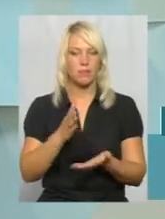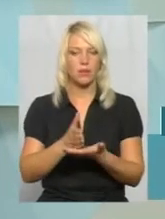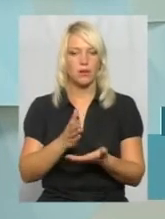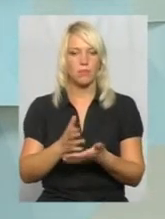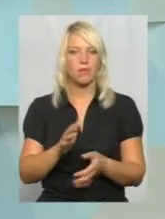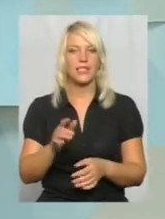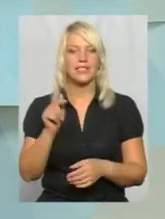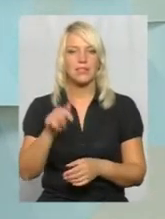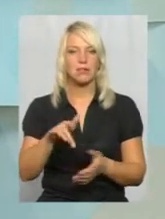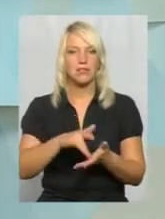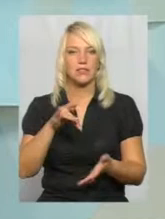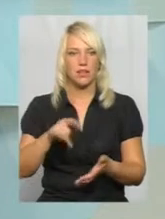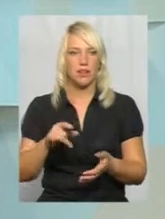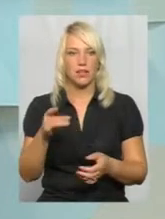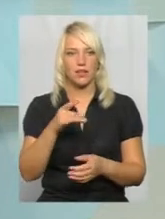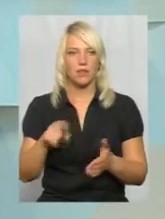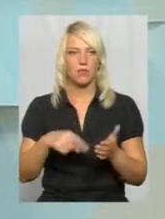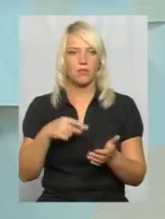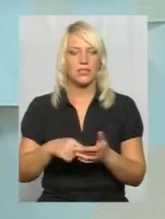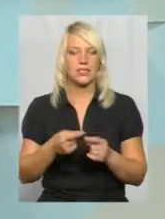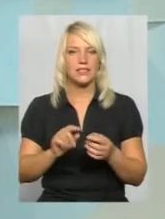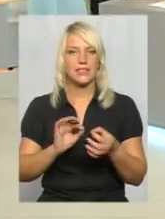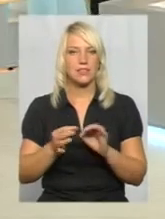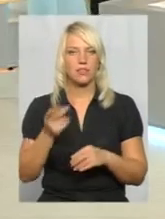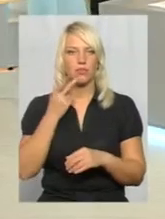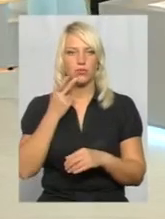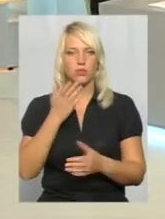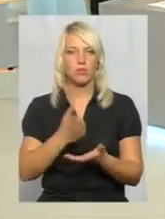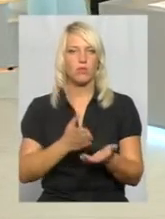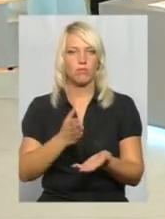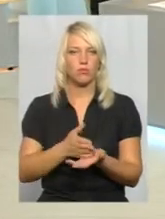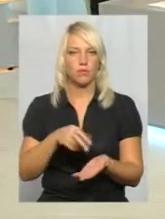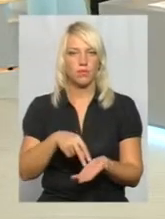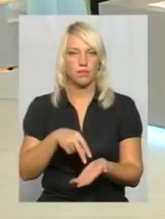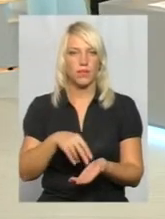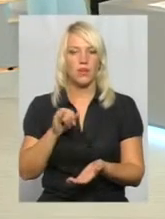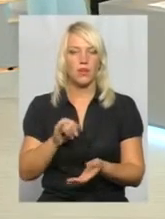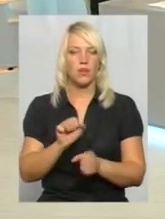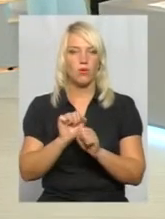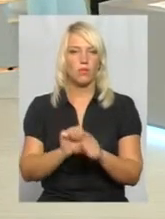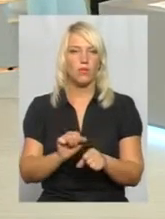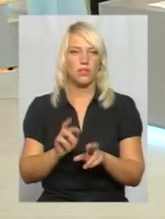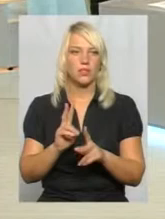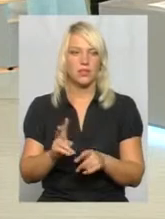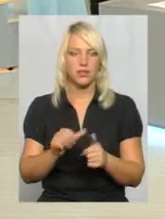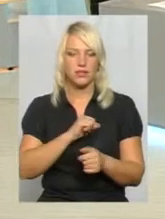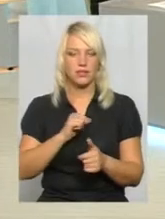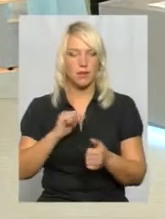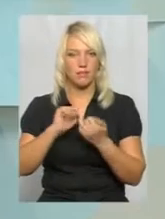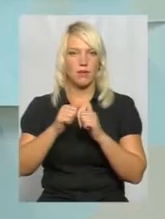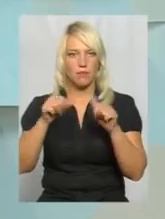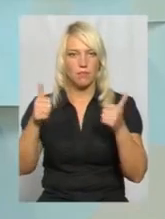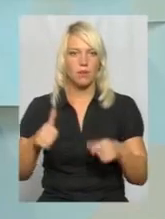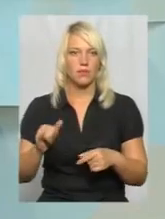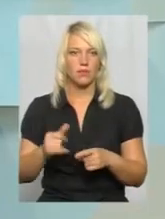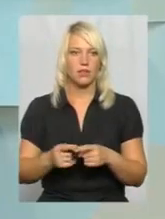центральних районах міста, це досить складно постійно бути. І оберігати як і сам пам'ятник, так і